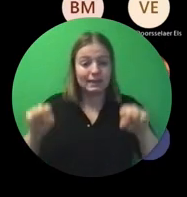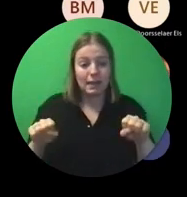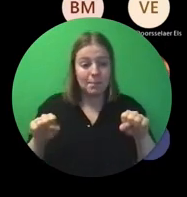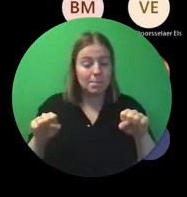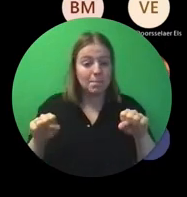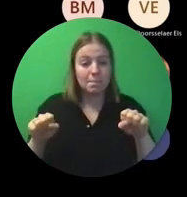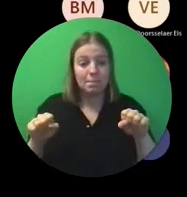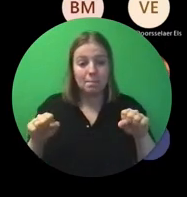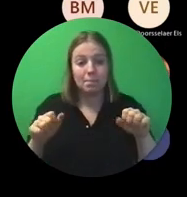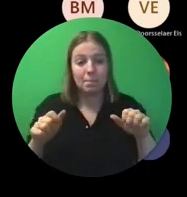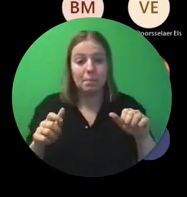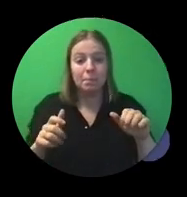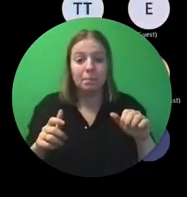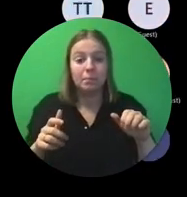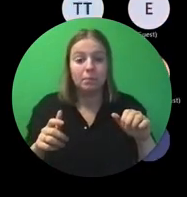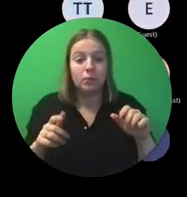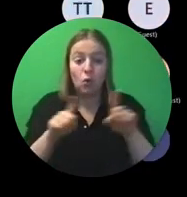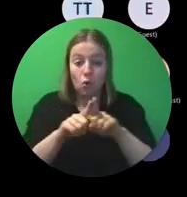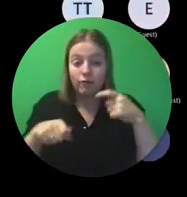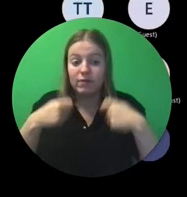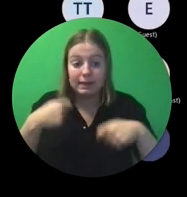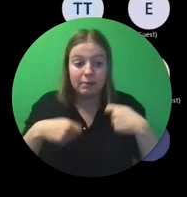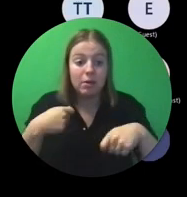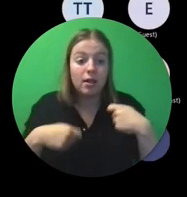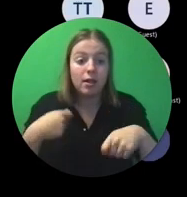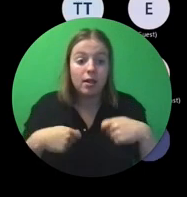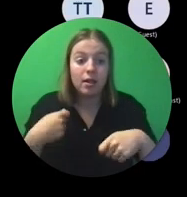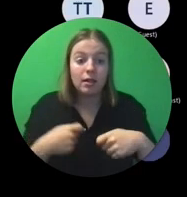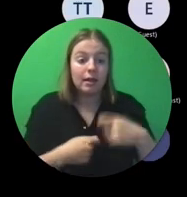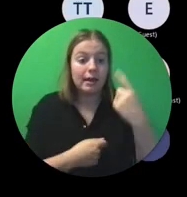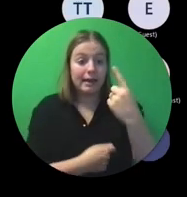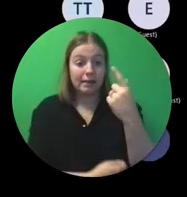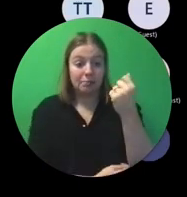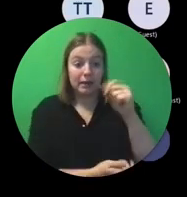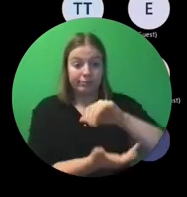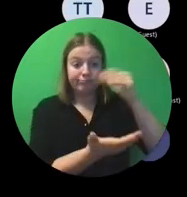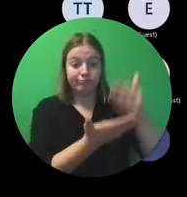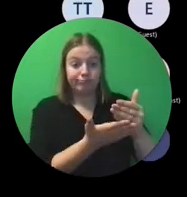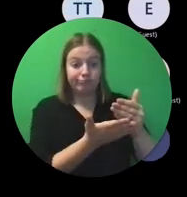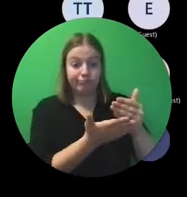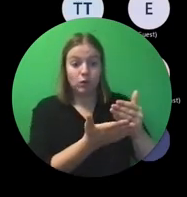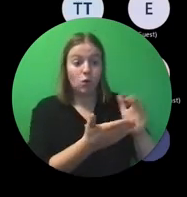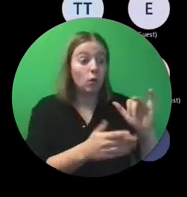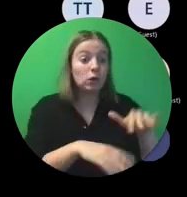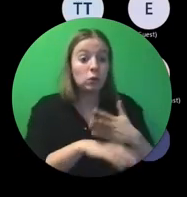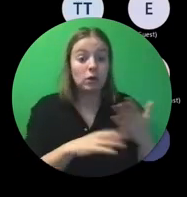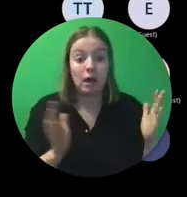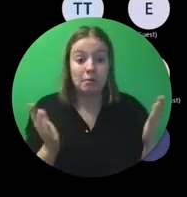Tot op zegehoogte heel flexibel. Het is maar één bedrag en daarbinnen trekt je plan.